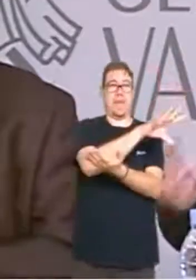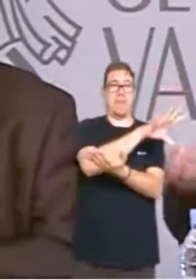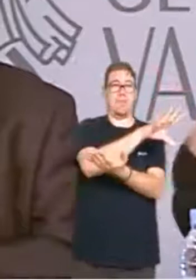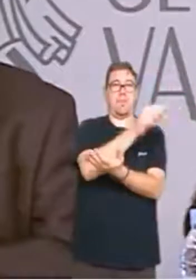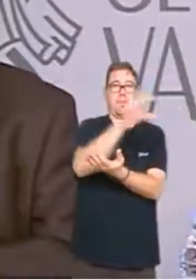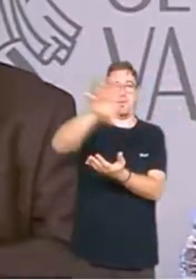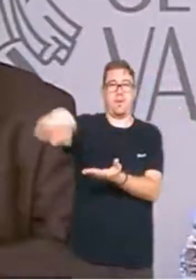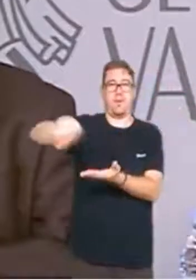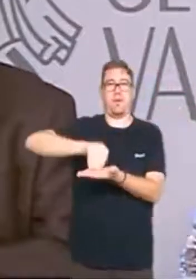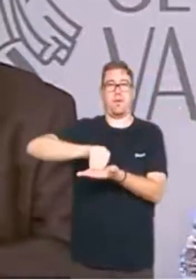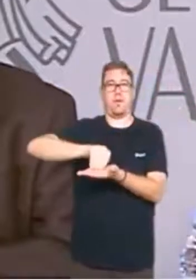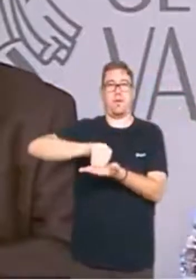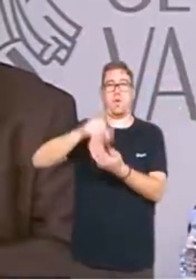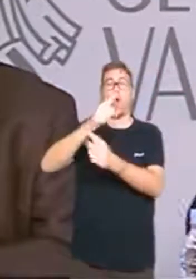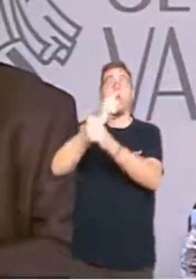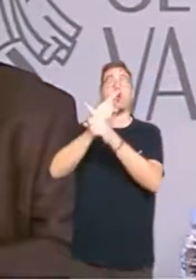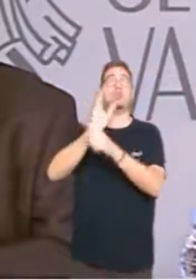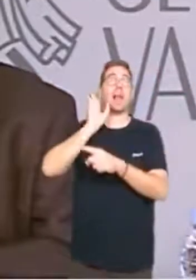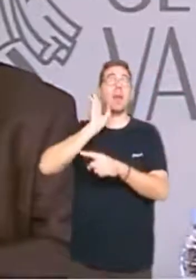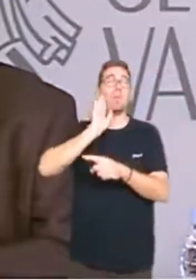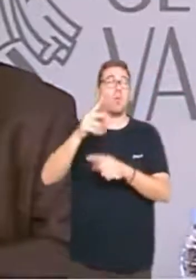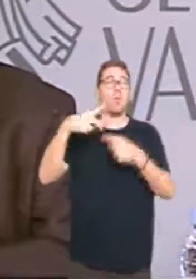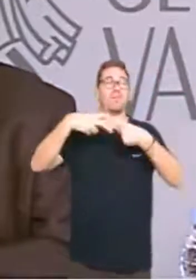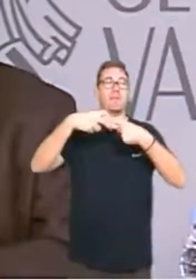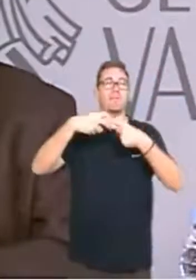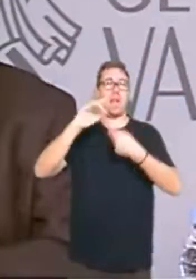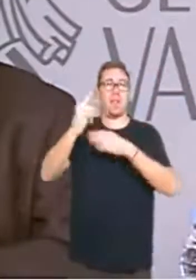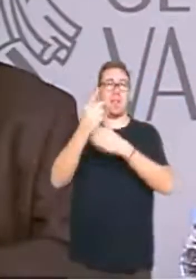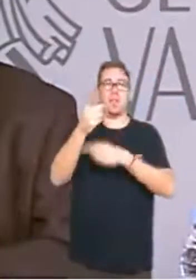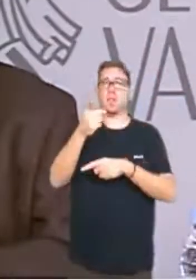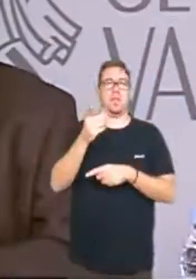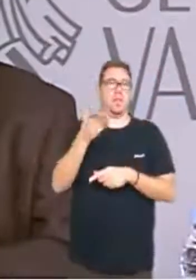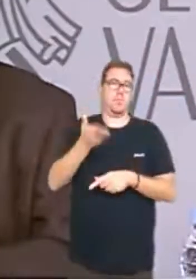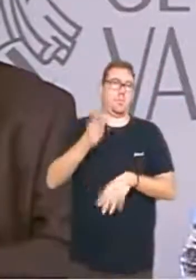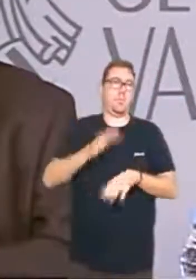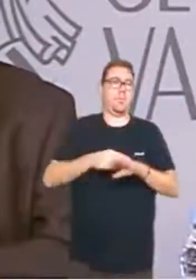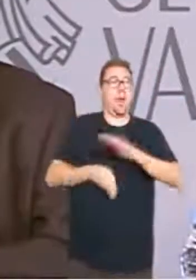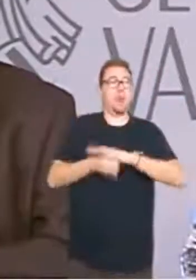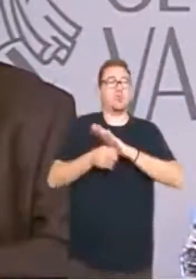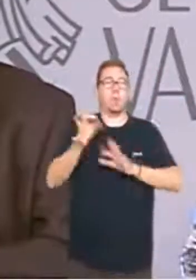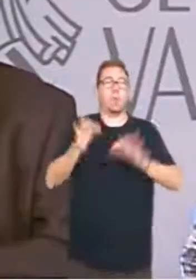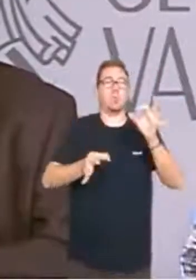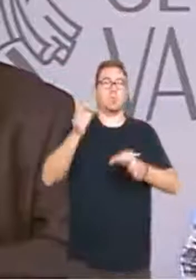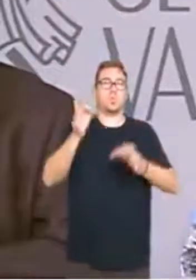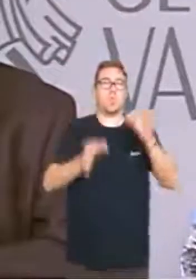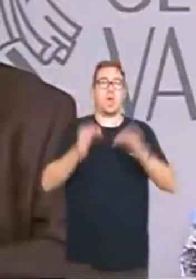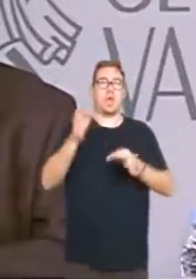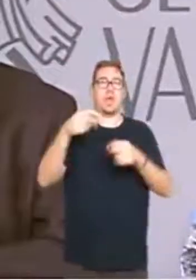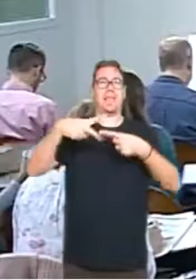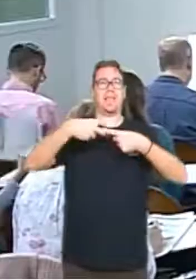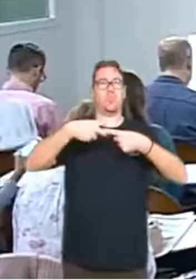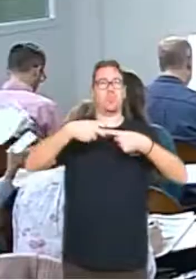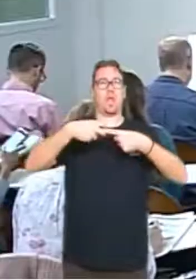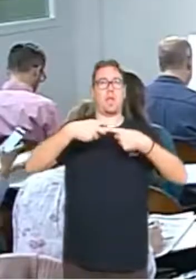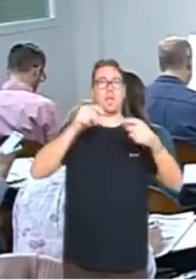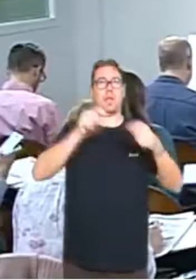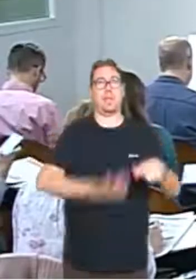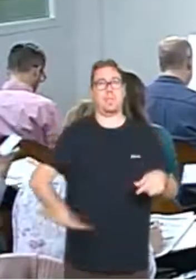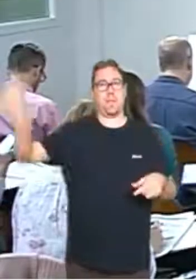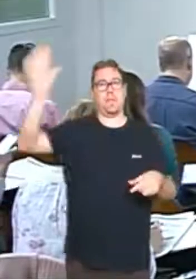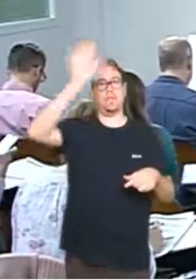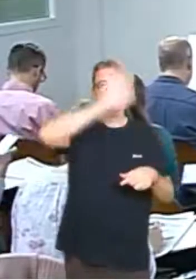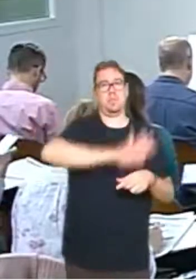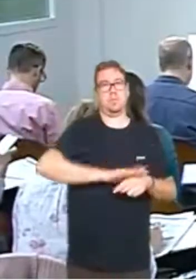I la lluita contra el frau fiscal és fonamental per a més mantindre la justícia tributària en aquest país.